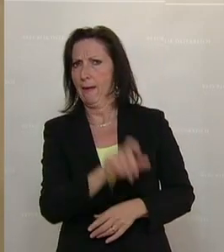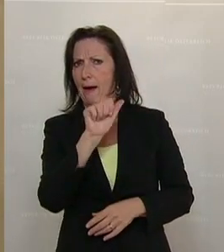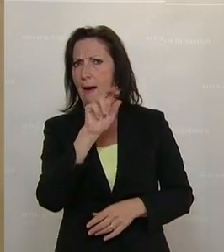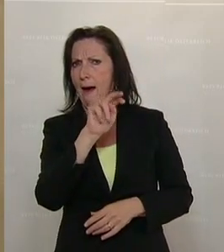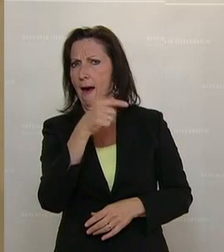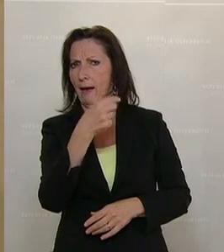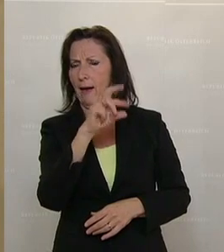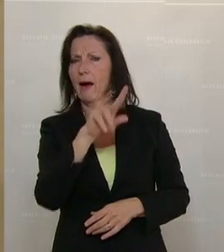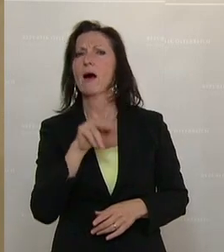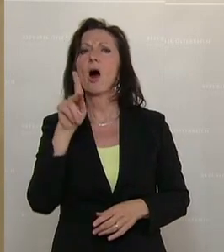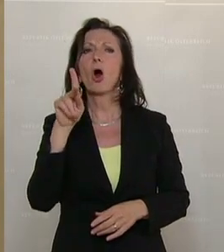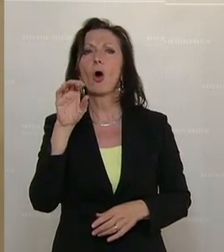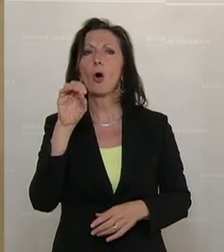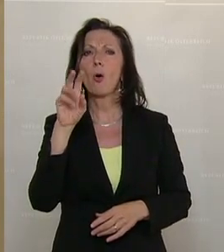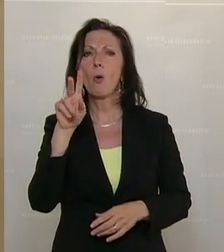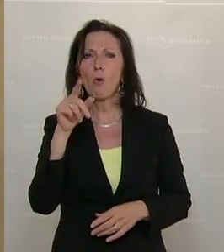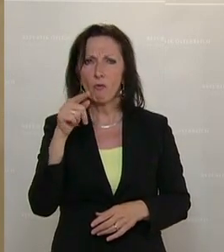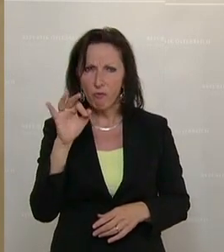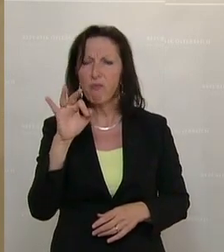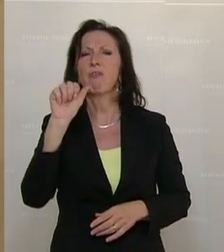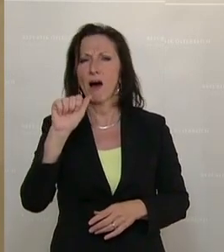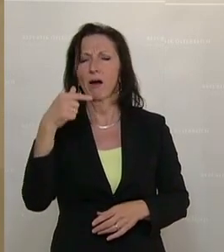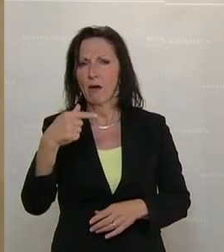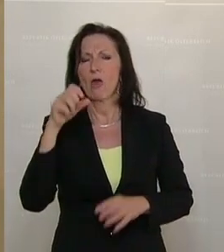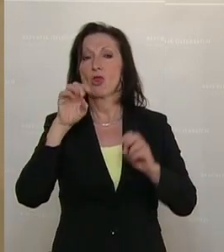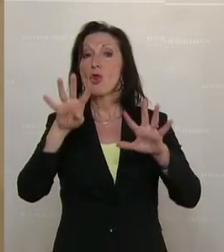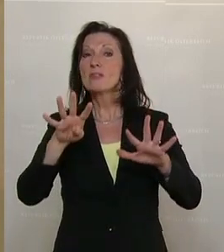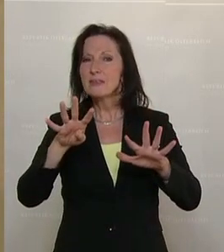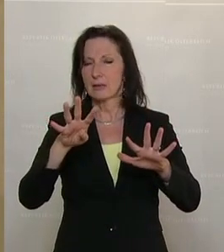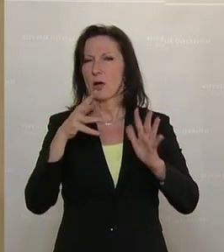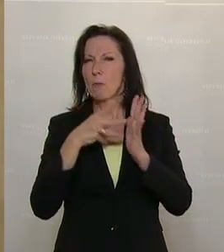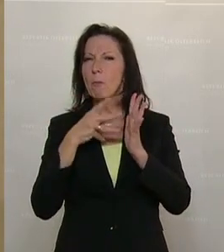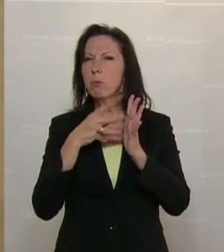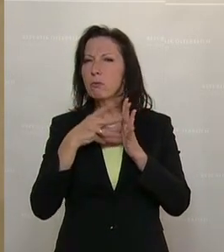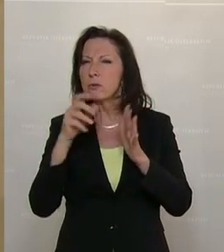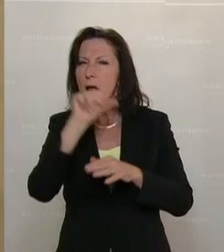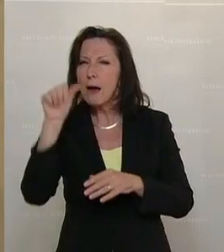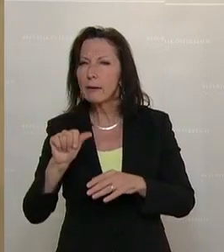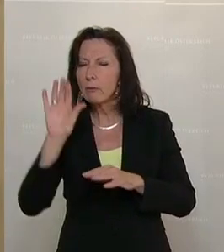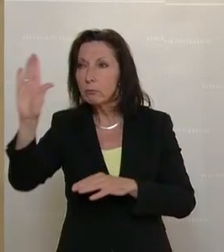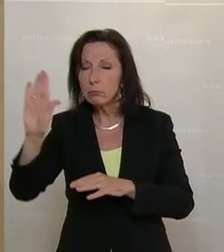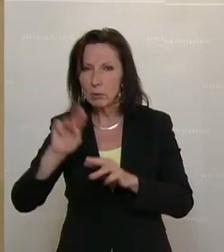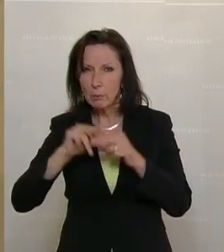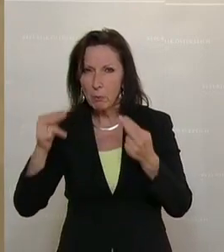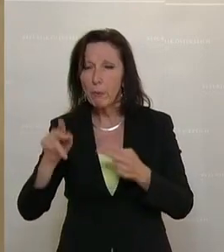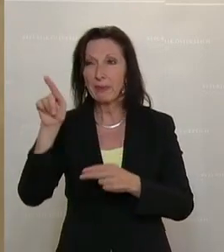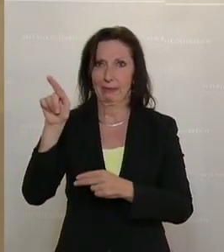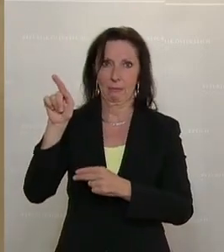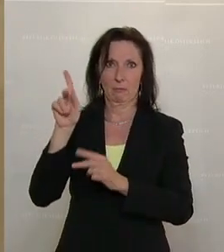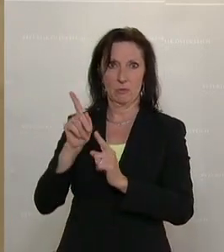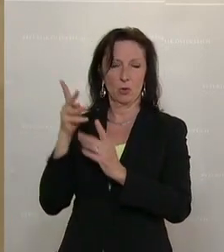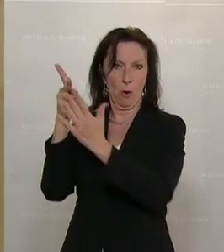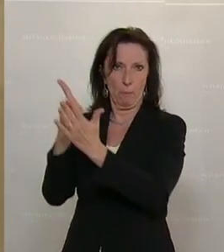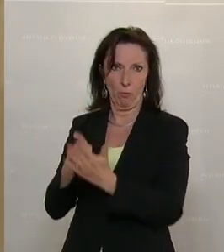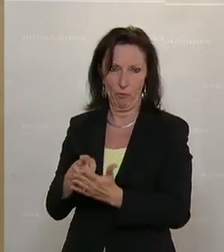COFAG-19-Finanzierungsagentur des Bundes geprüft wird. Hier wird sich wahrscheinlich